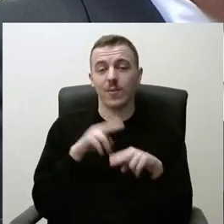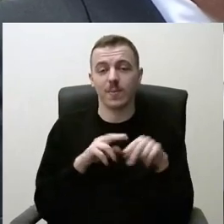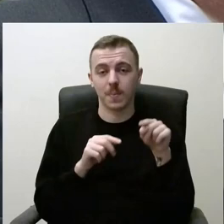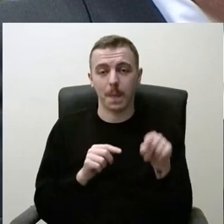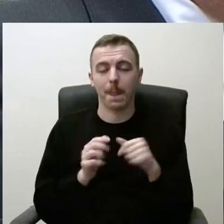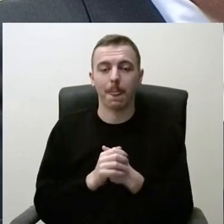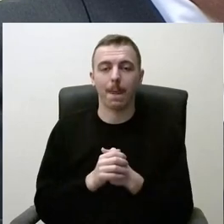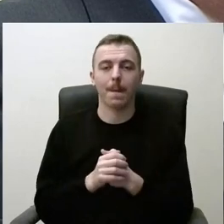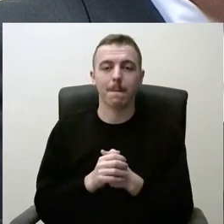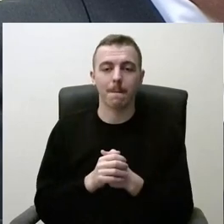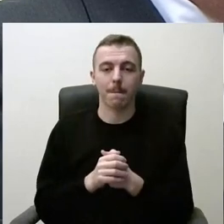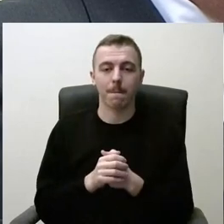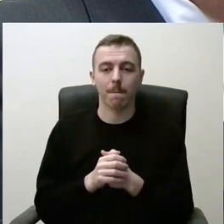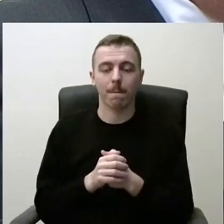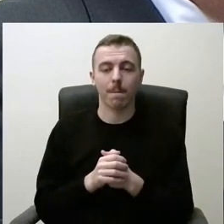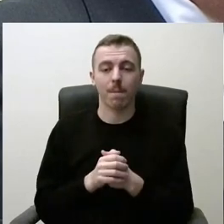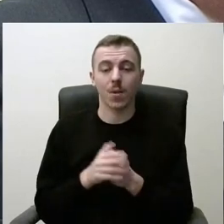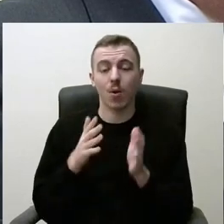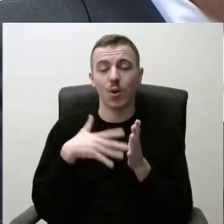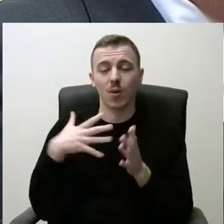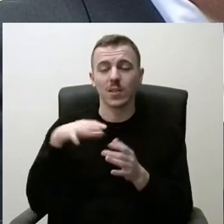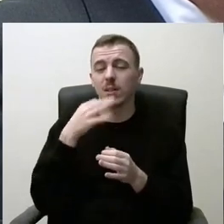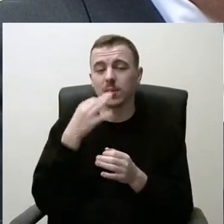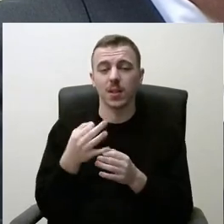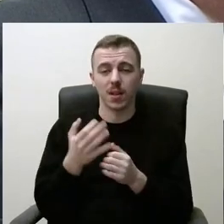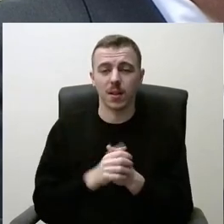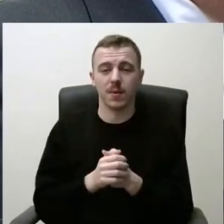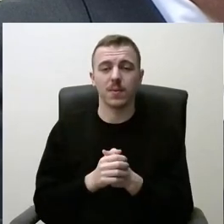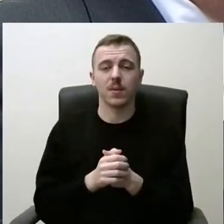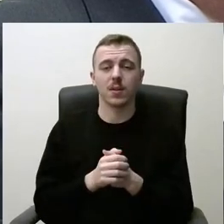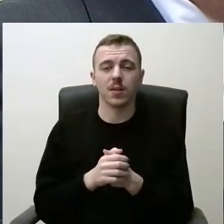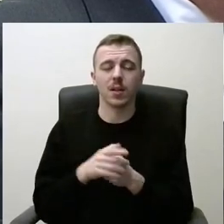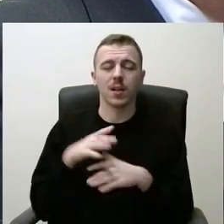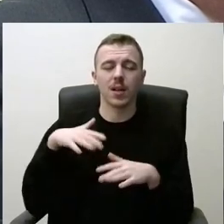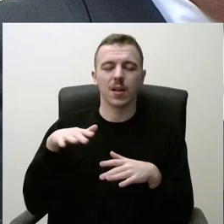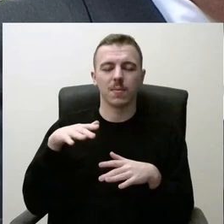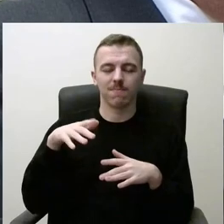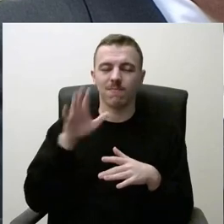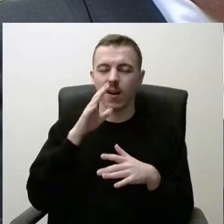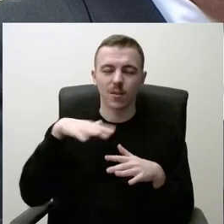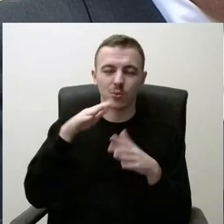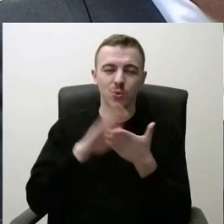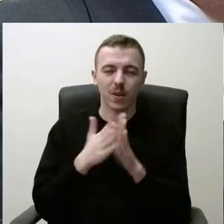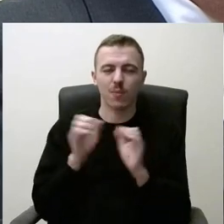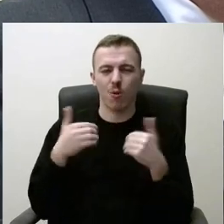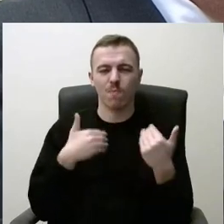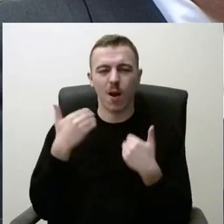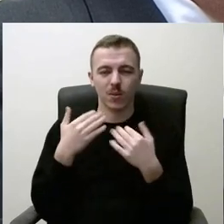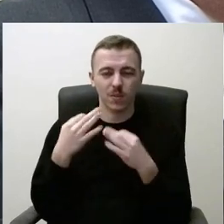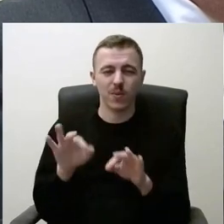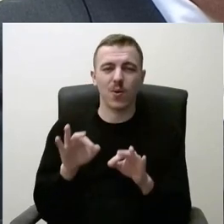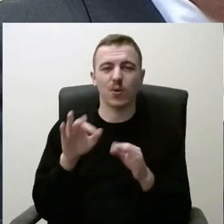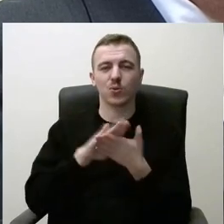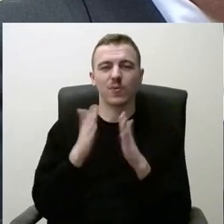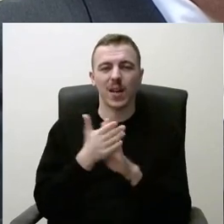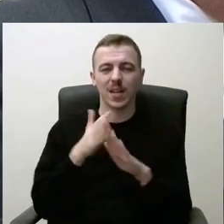Ir toliau mūsų visi kiti, va, kaip ir minėjau, telkinių sutvarkimas, kad būtų galima maudytis, tam sutvarkyta,